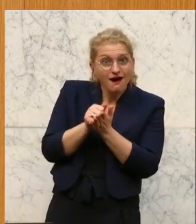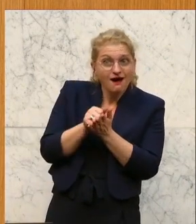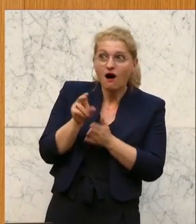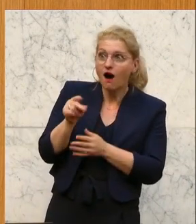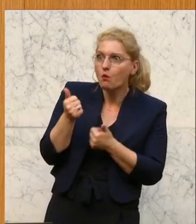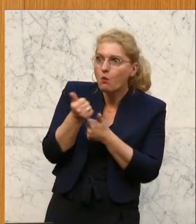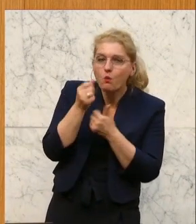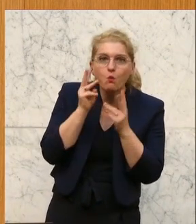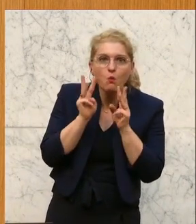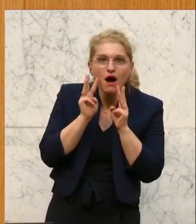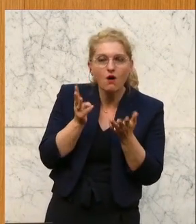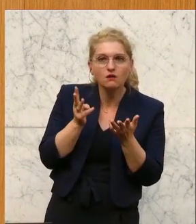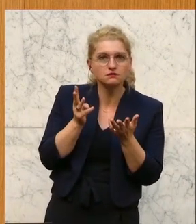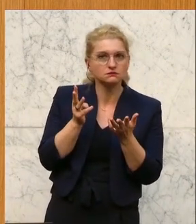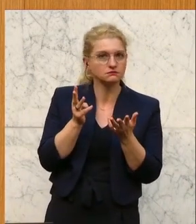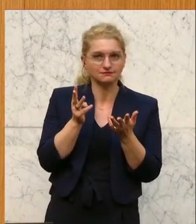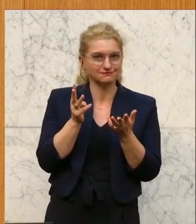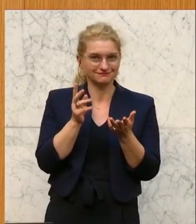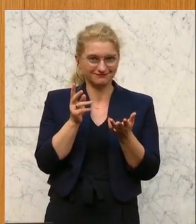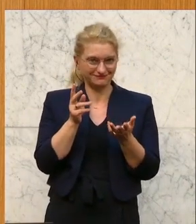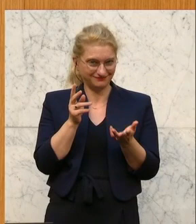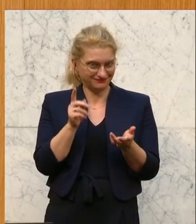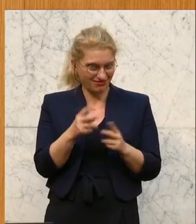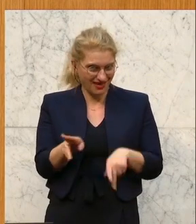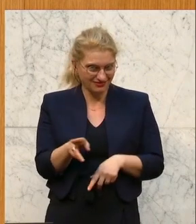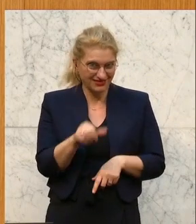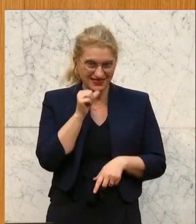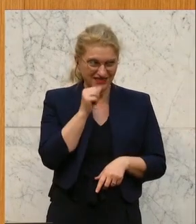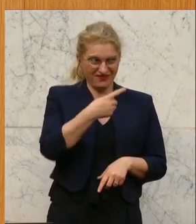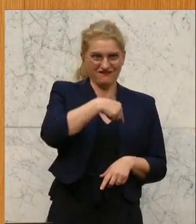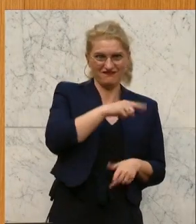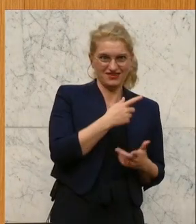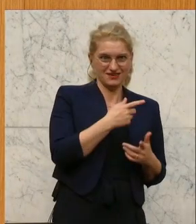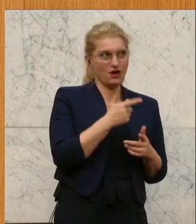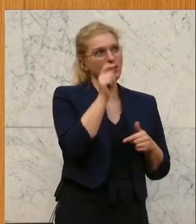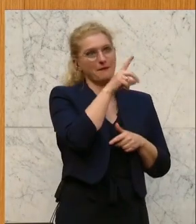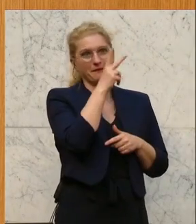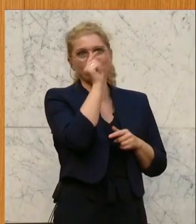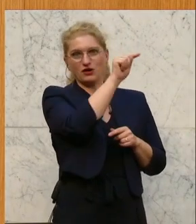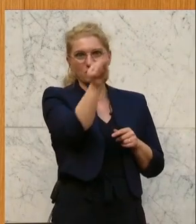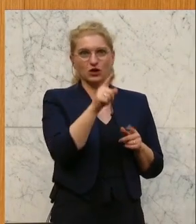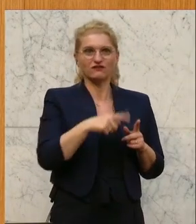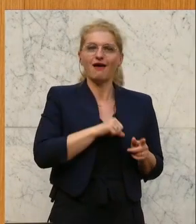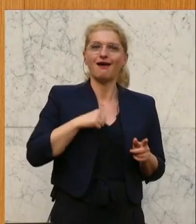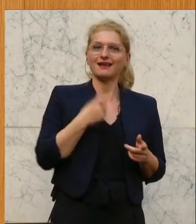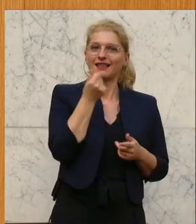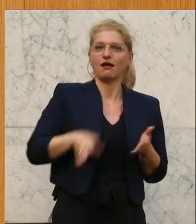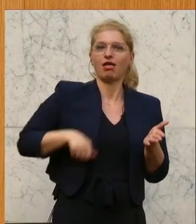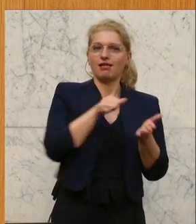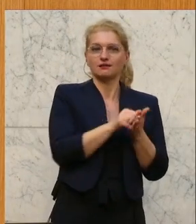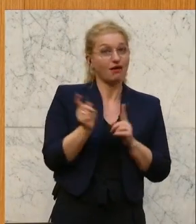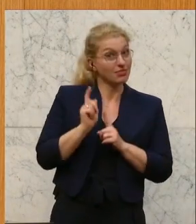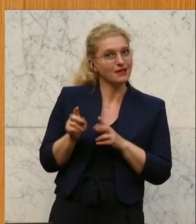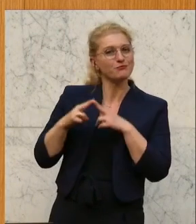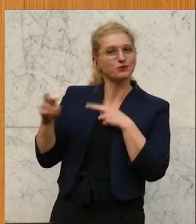privaten Geld, so wie das wir alle anderen machen, die Steuern zahlen. Nein, die Bundesregierung nimmt Steuergeld dafür in die Hand. Und das, meine